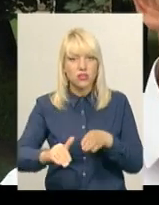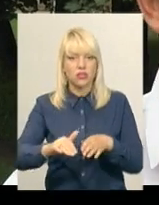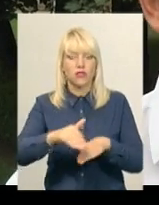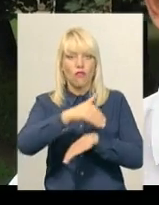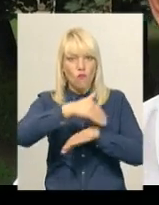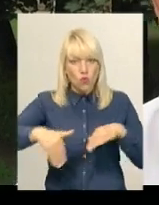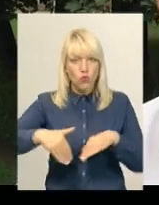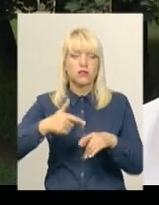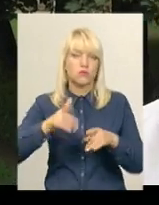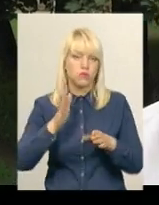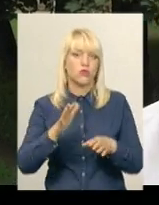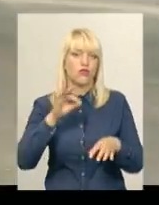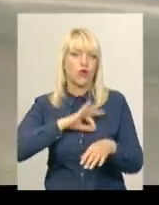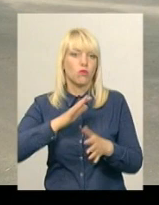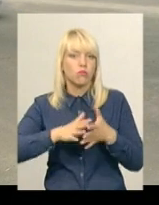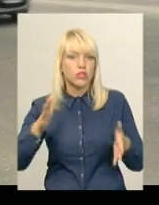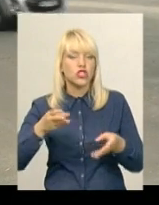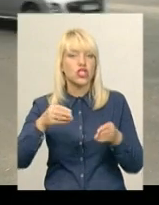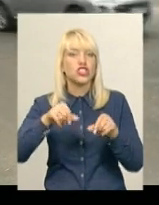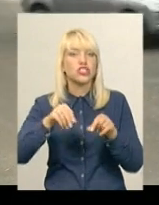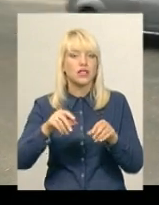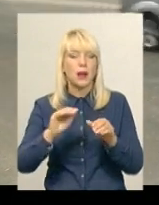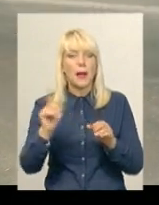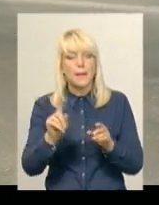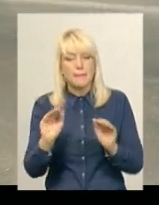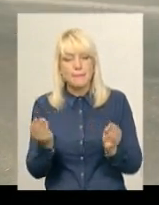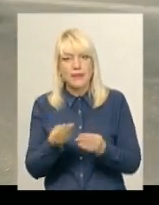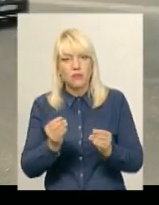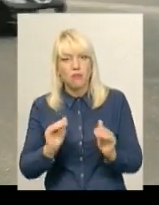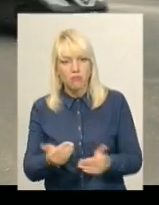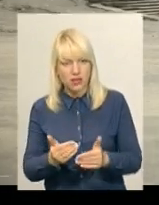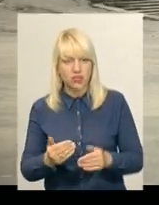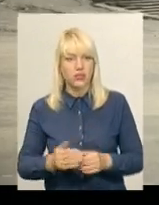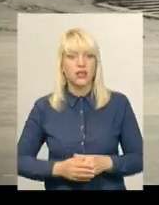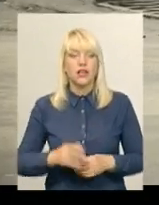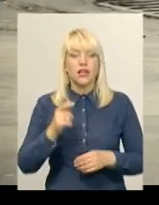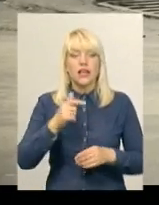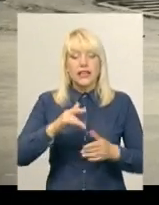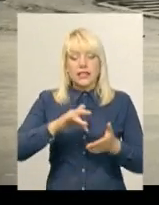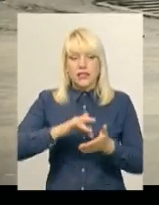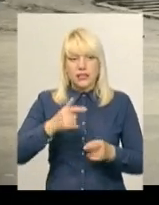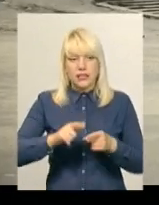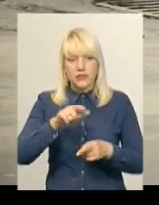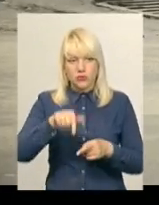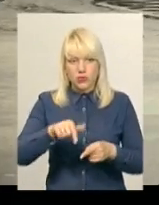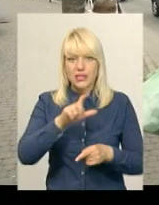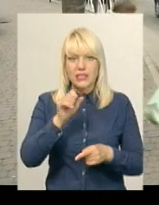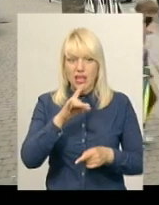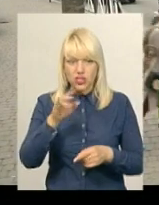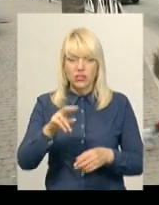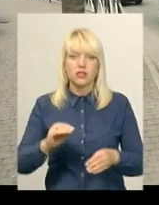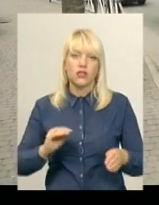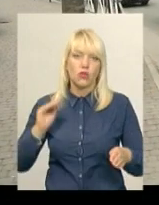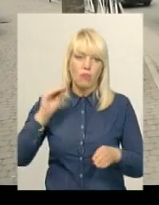вулиці ми будемо більше використовувати солі. На Зарічанській, яку 14 червня також затопило, цьогоріч збудували додатковий